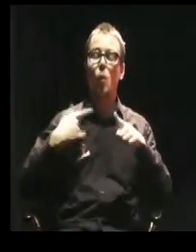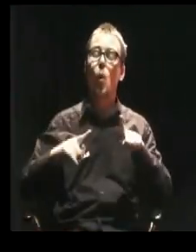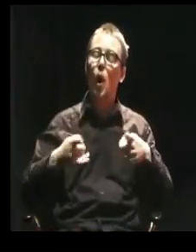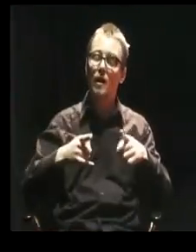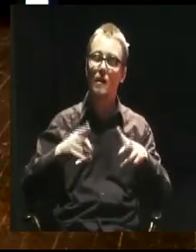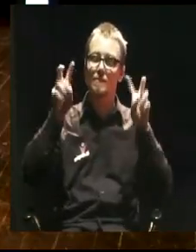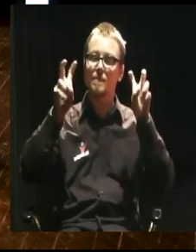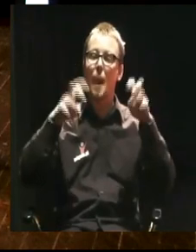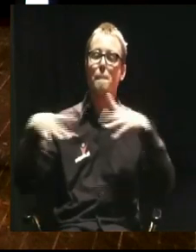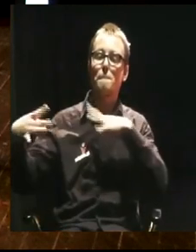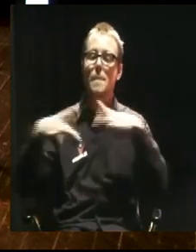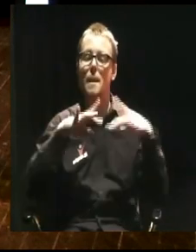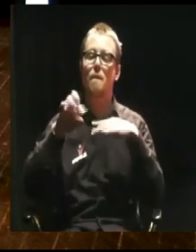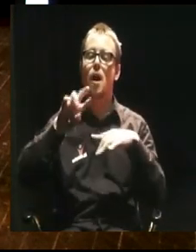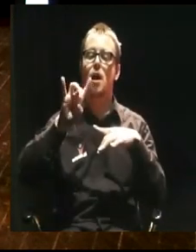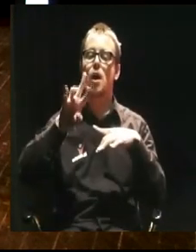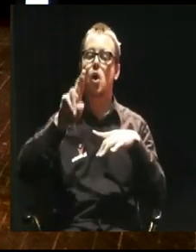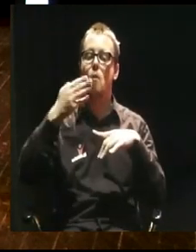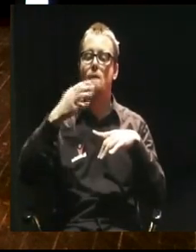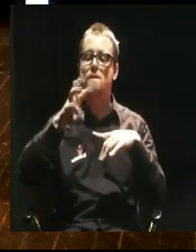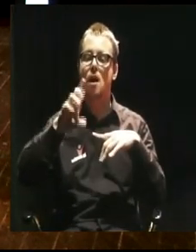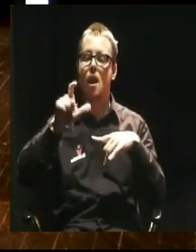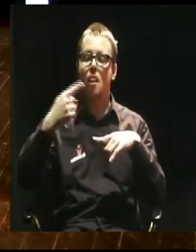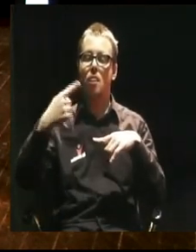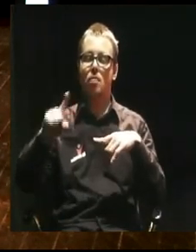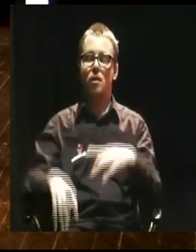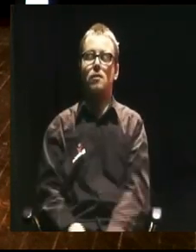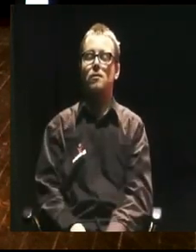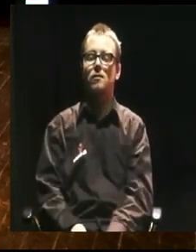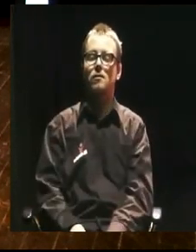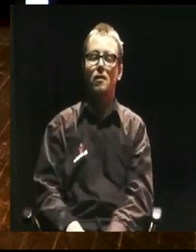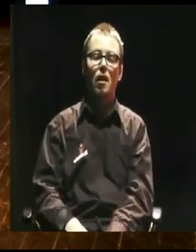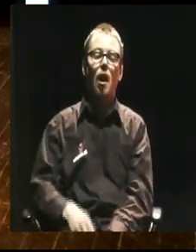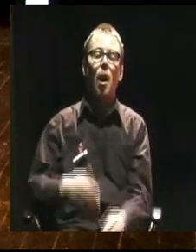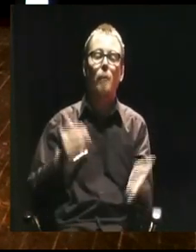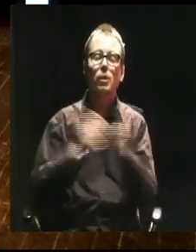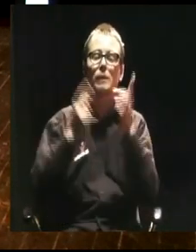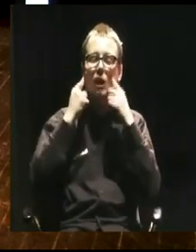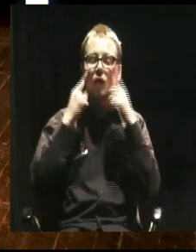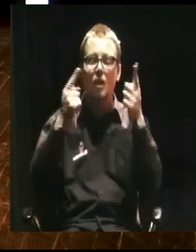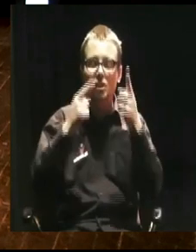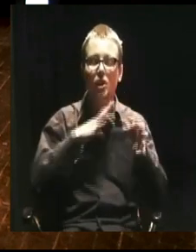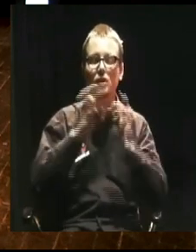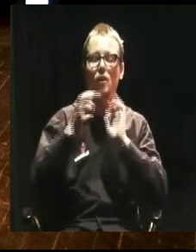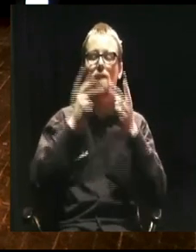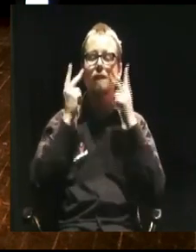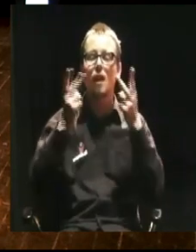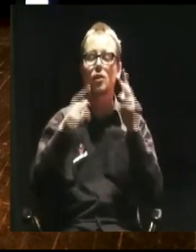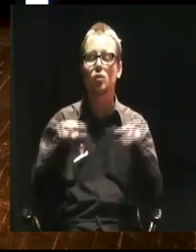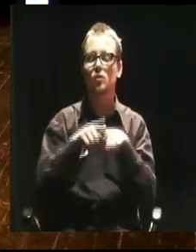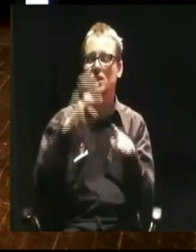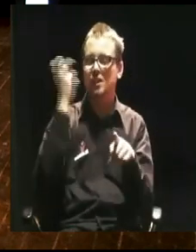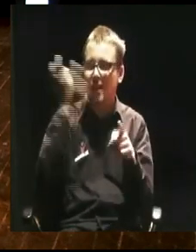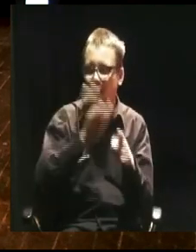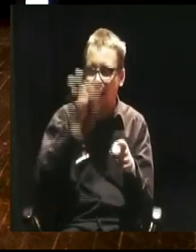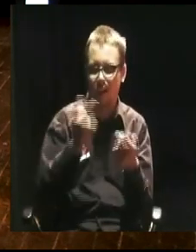wreszcie weźmy pod uwagę to, że ta historia jest ważna i jest fascynująca. Jest fascynująca, bo jest